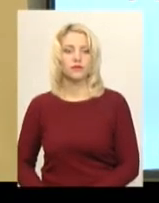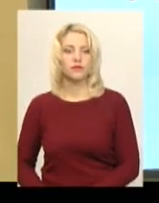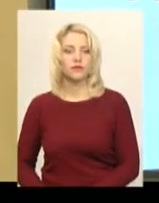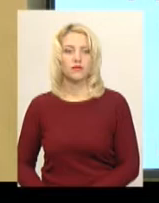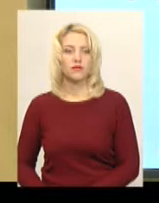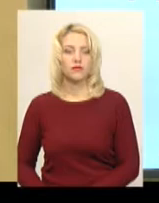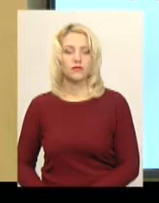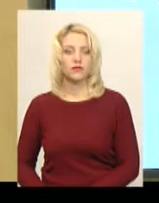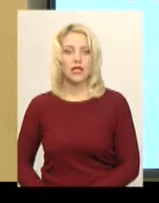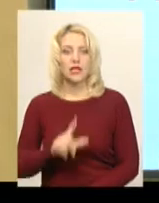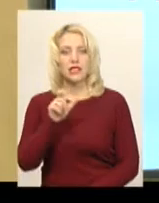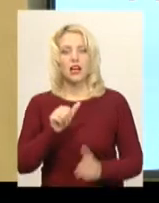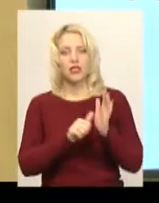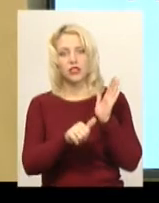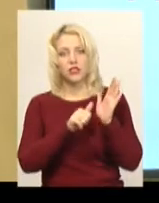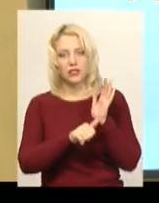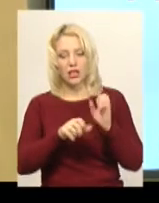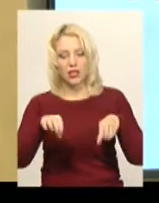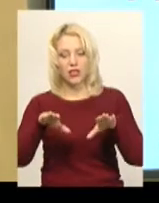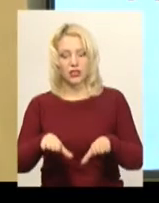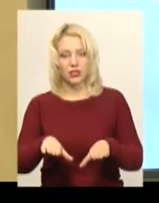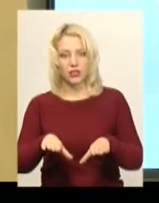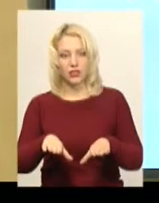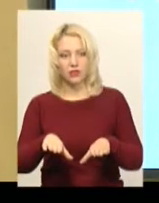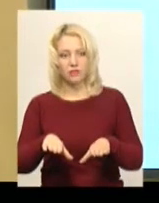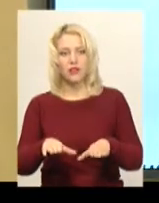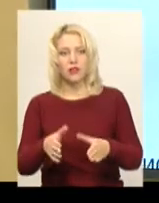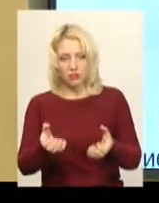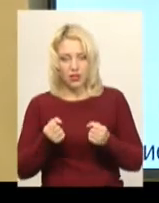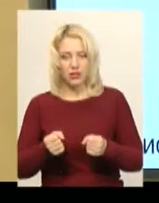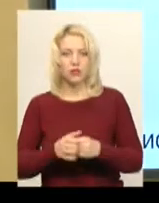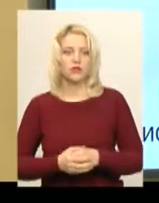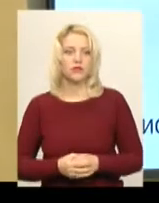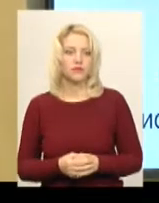За 60 рішення прийняли.